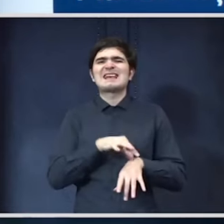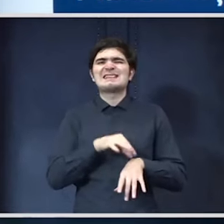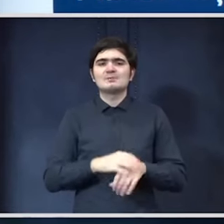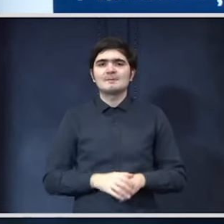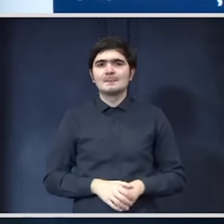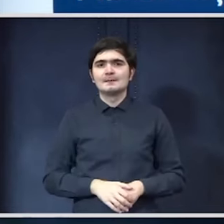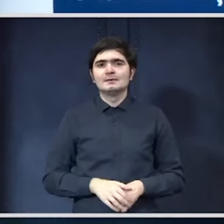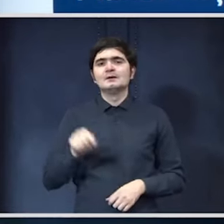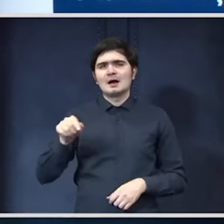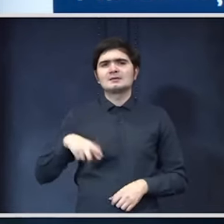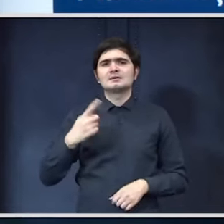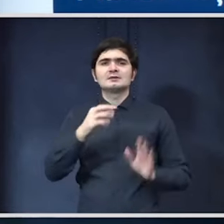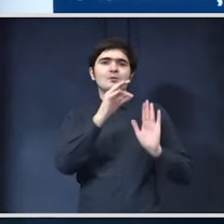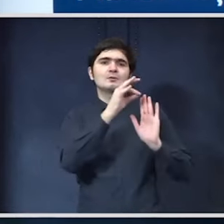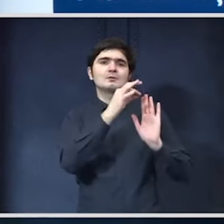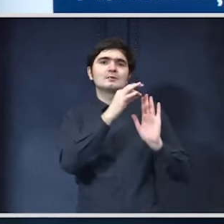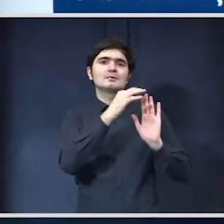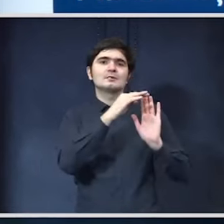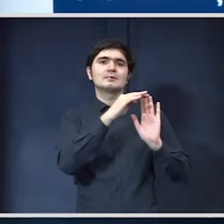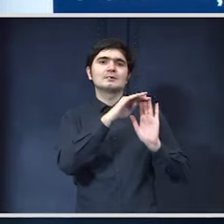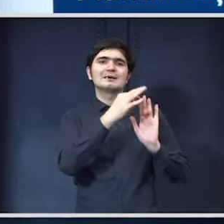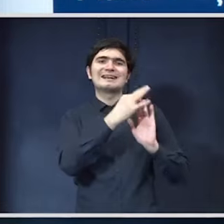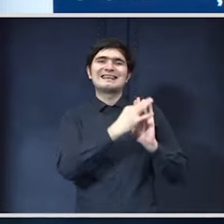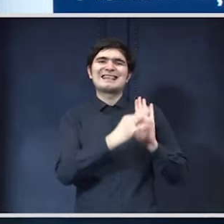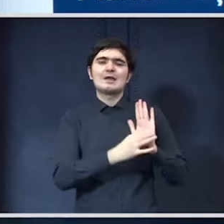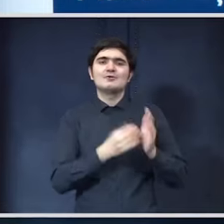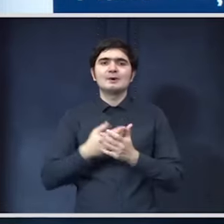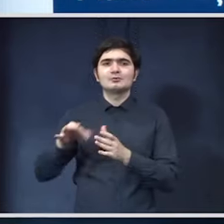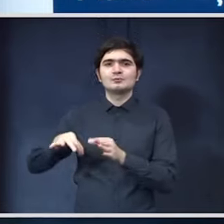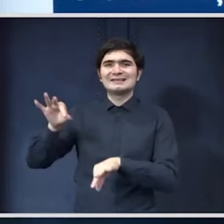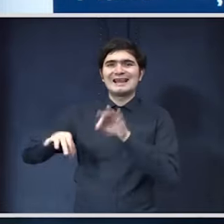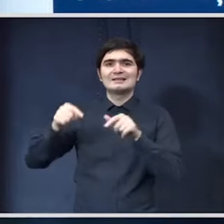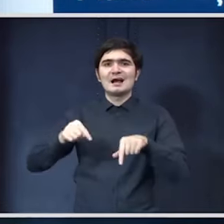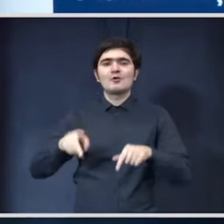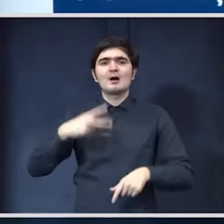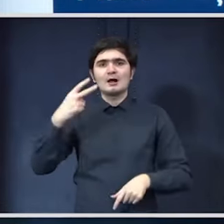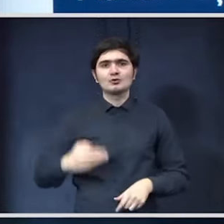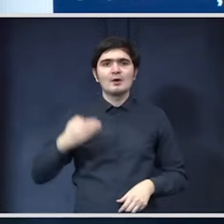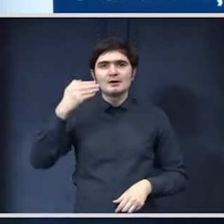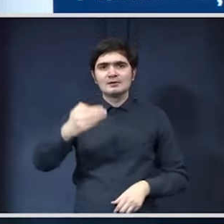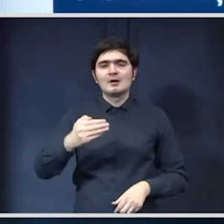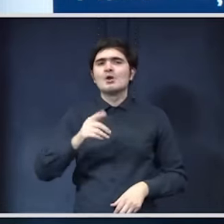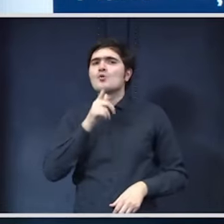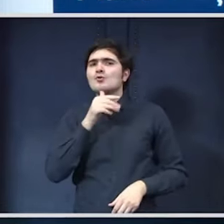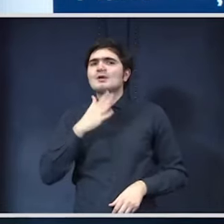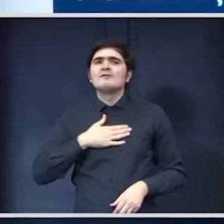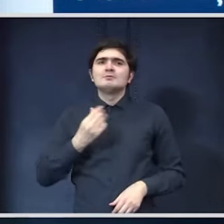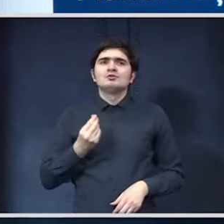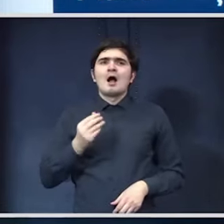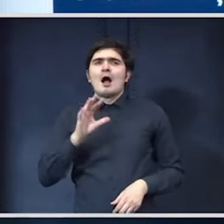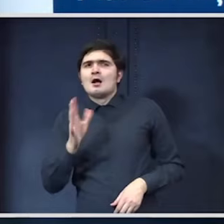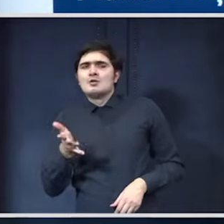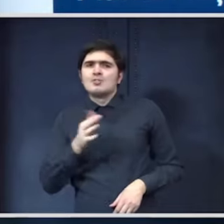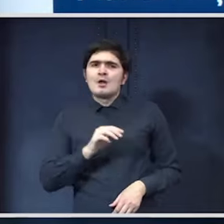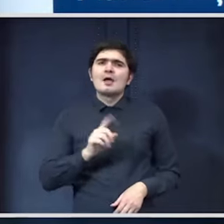ăsta va fi un criteriu de selecție acum în a doua etapă acolo unde avem îndoieli vom fie vom împărți